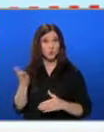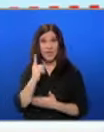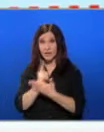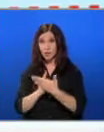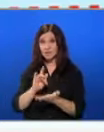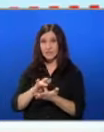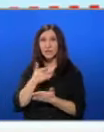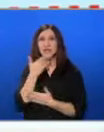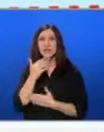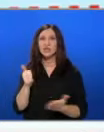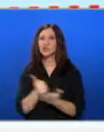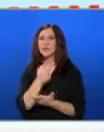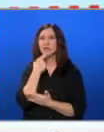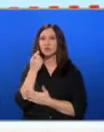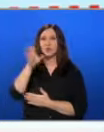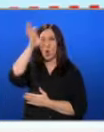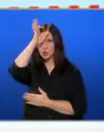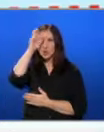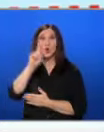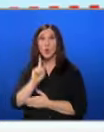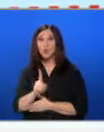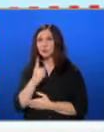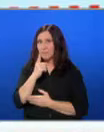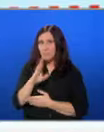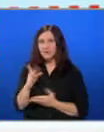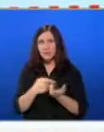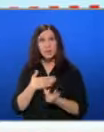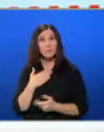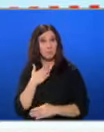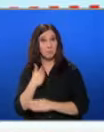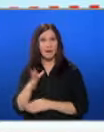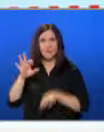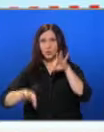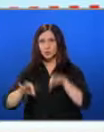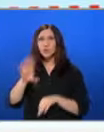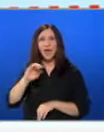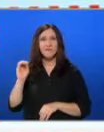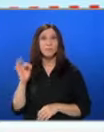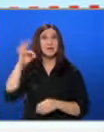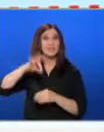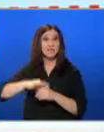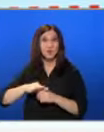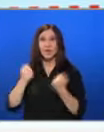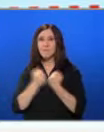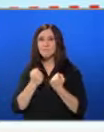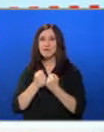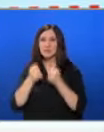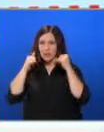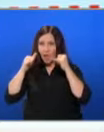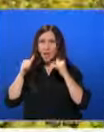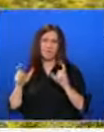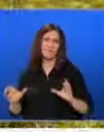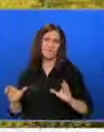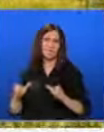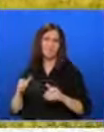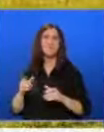център, разказват 16-годишни ученици, които за първи път имат право на глас на европейски вод и местните фермери.